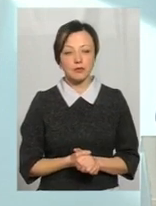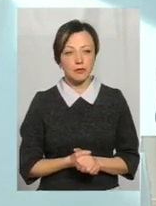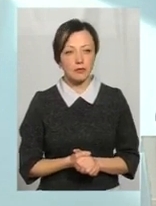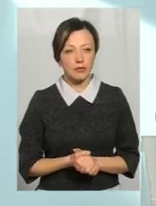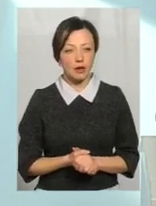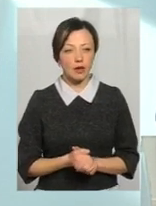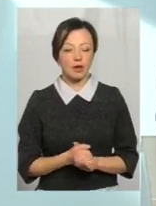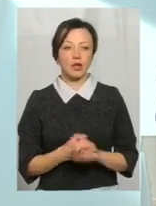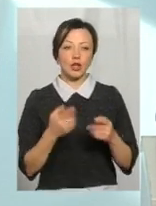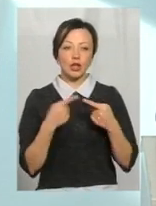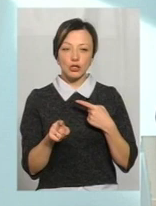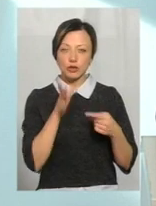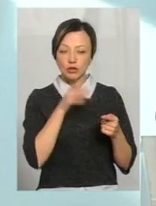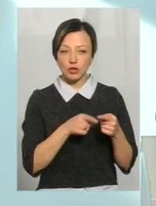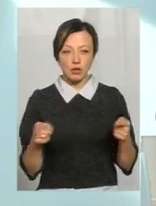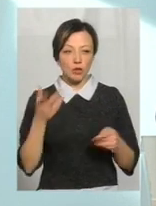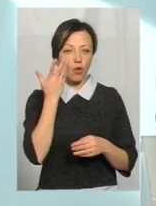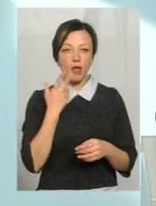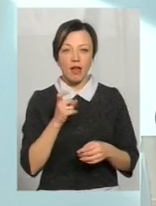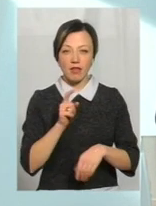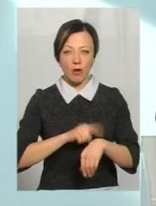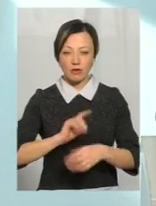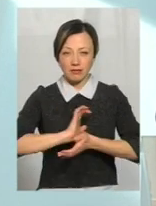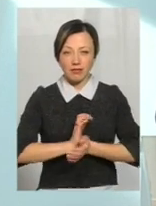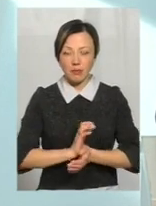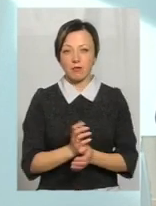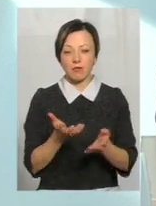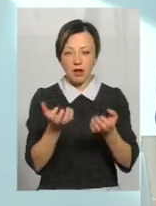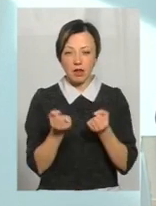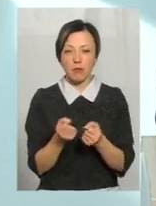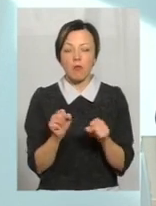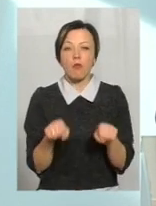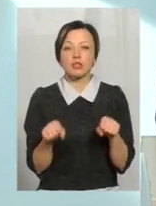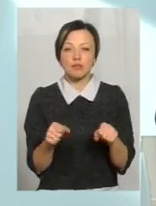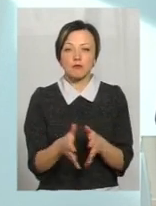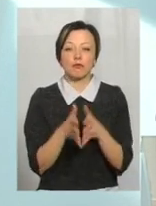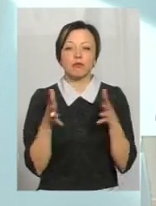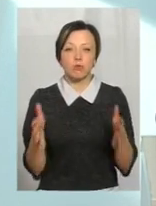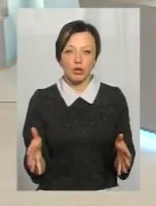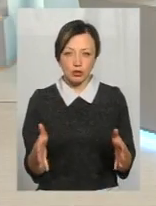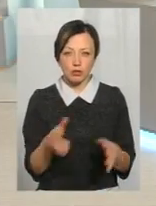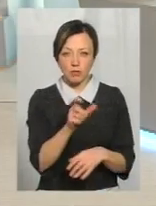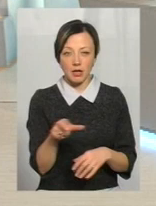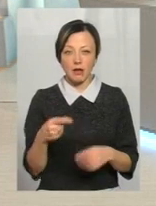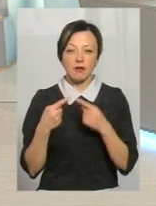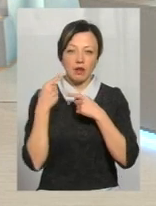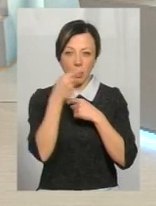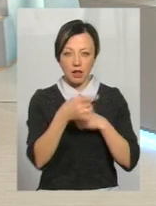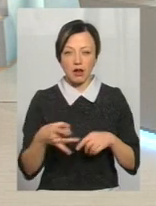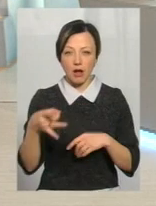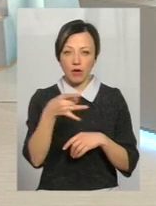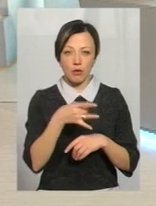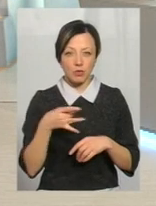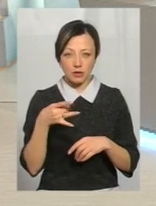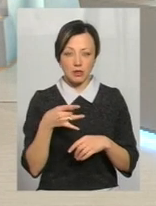в інший проміжок часу, це коли не години пік, по можливості обрати більше пасажирів. Тому що ми розуміємо, що є деякі віддалені мікрорайони, які не